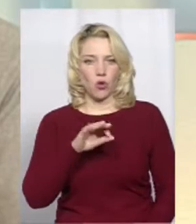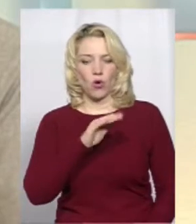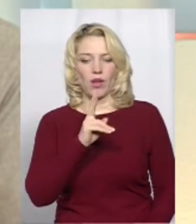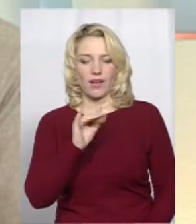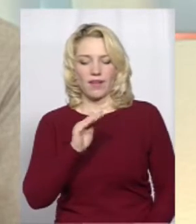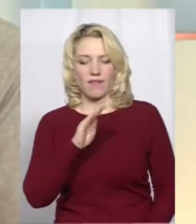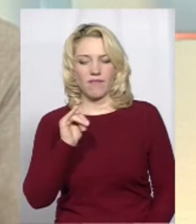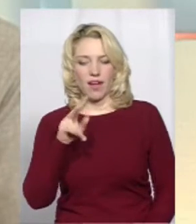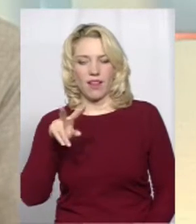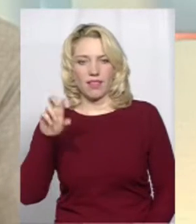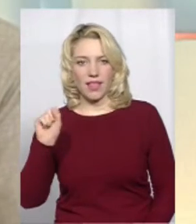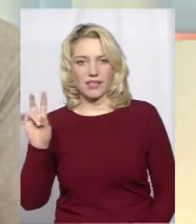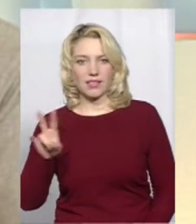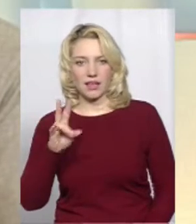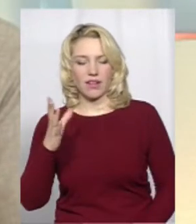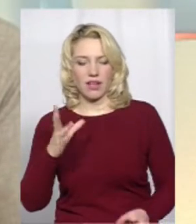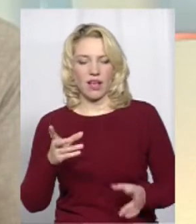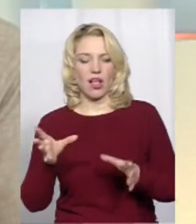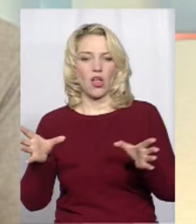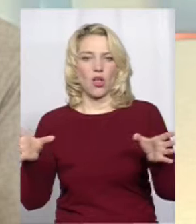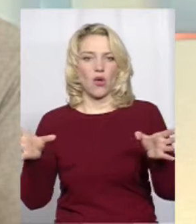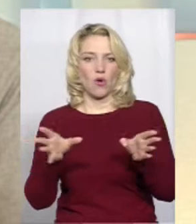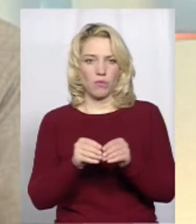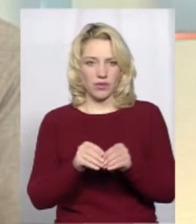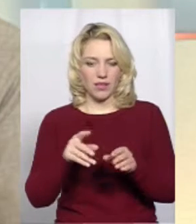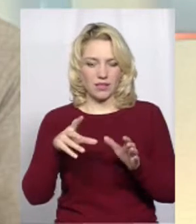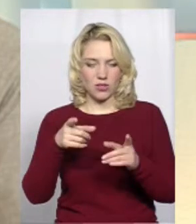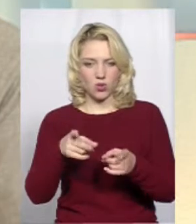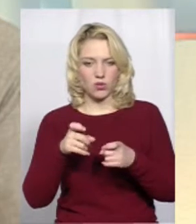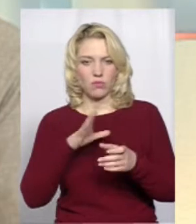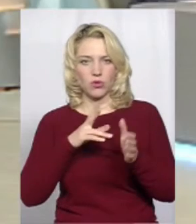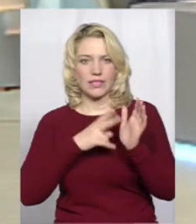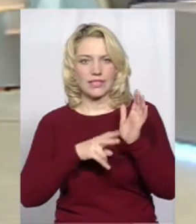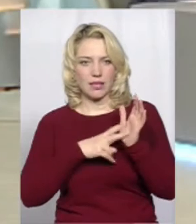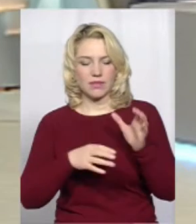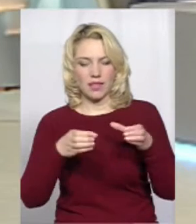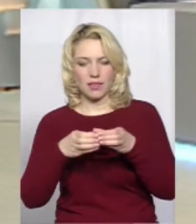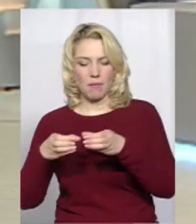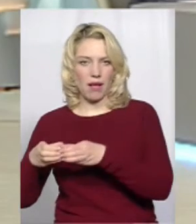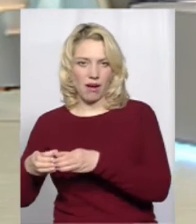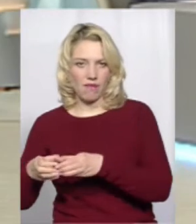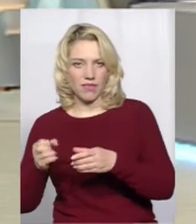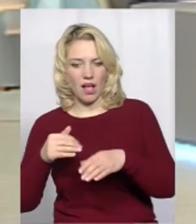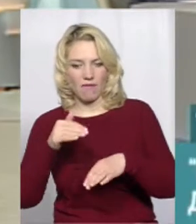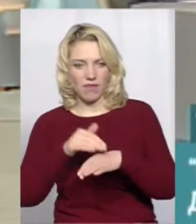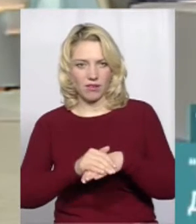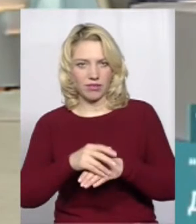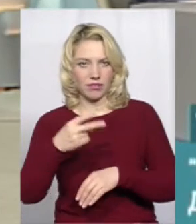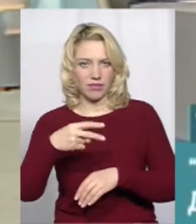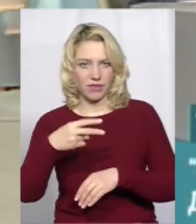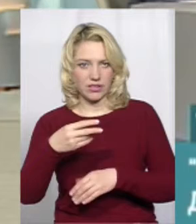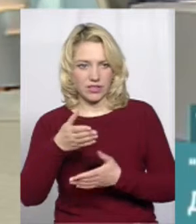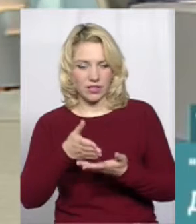яка теж долучилась до цього об'єднання, у нас було всього 70 парафій, проте діючих по факту було близько 20.